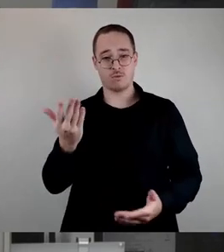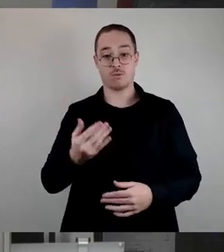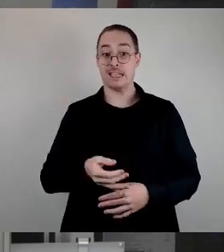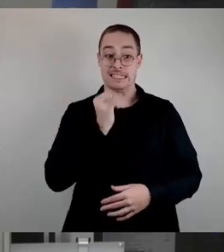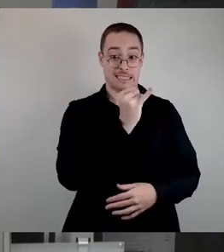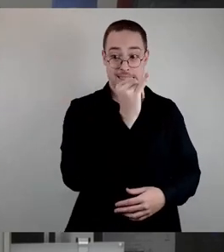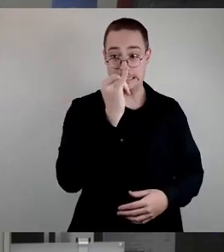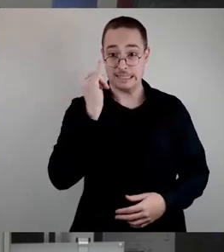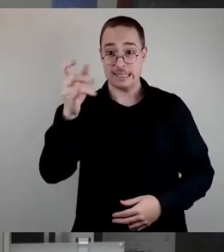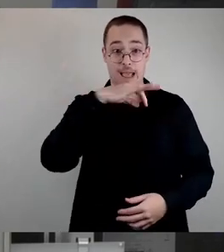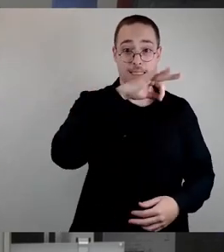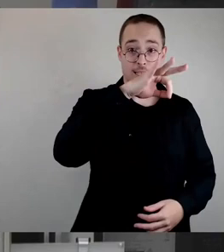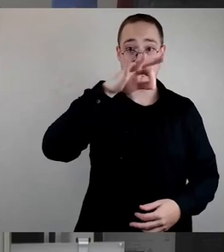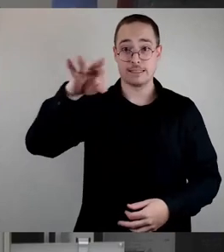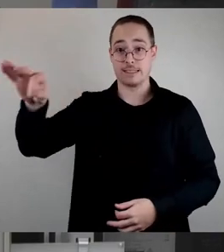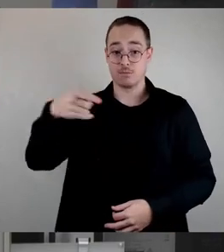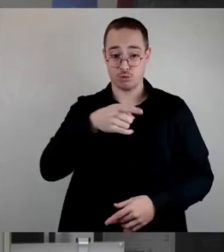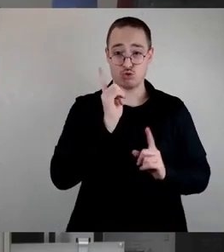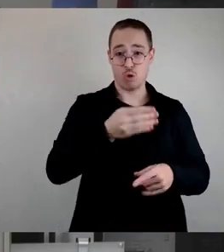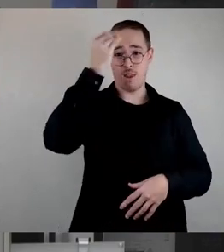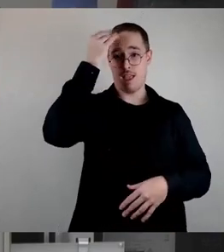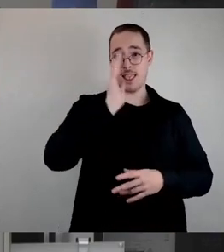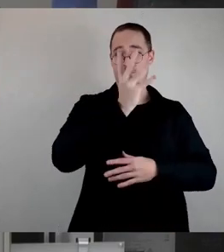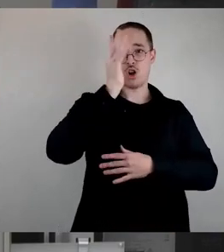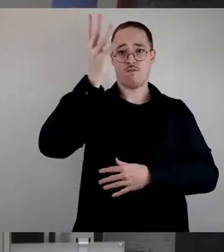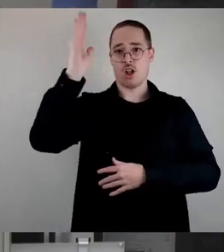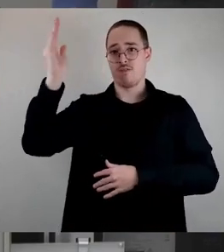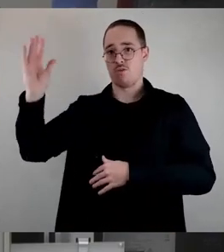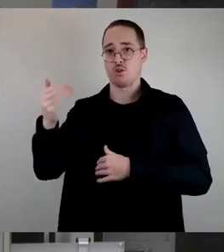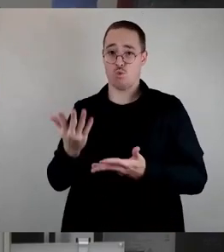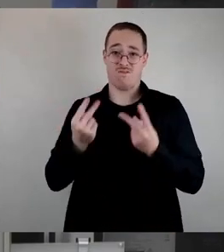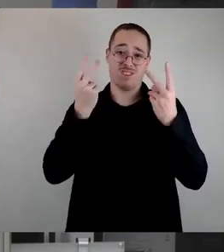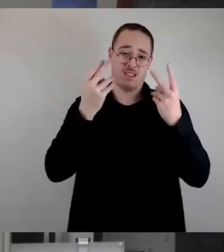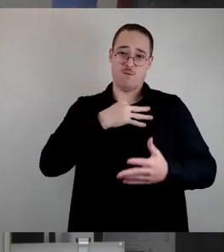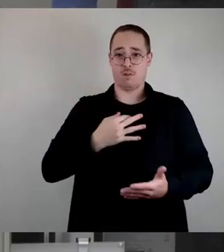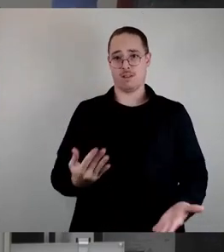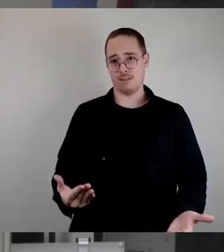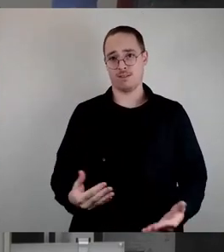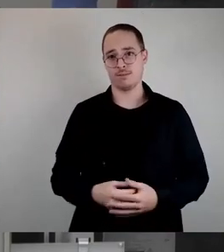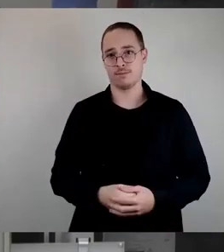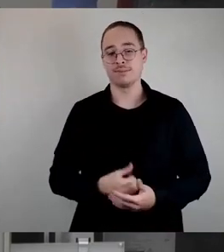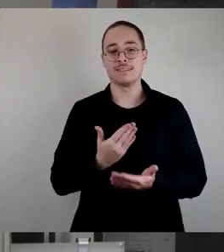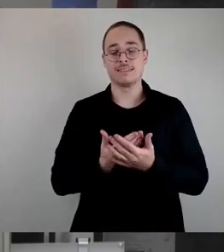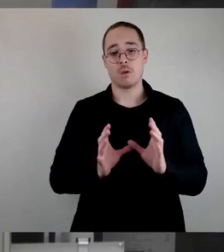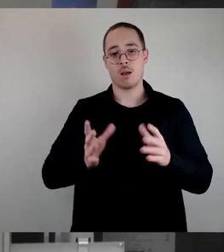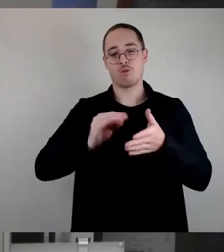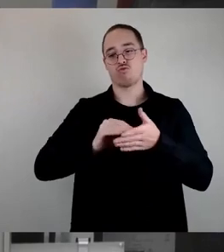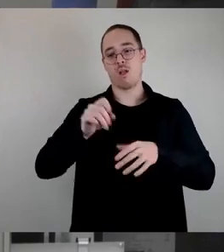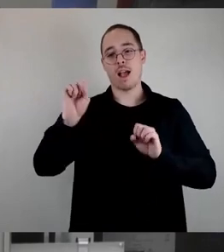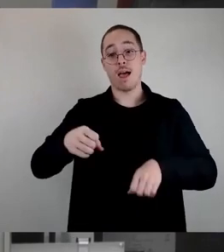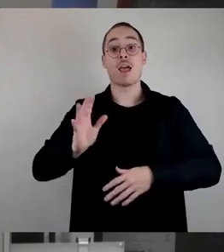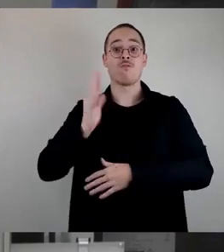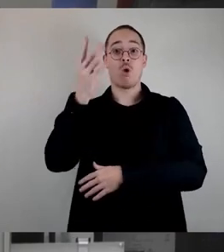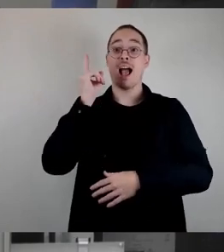und jeder einzelnen Schülerin. Und alles in allem kann Gemeinschaftsschule auch nur ein Erfolg werden, wenn die Schulgemeinschaft dahinter steht und wenn sie mit